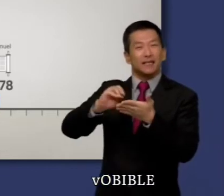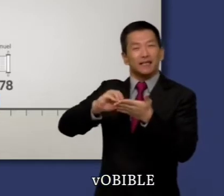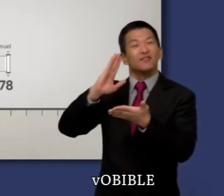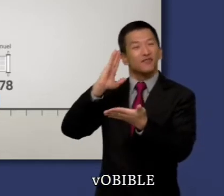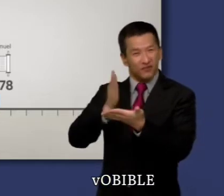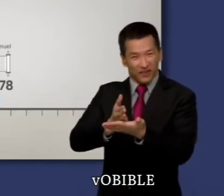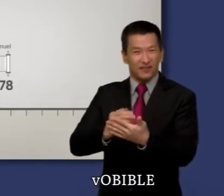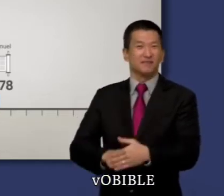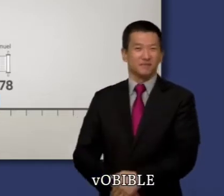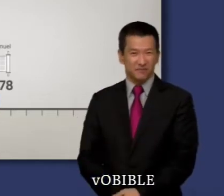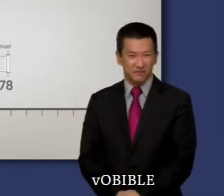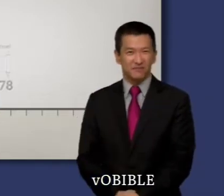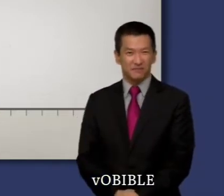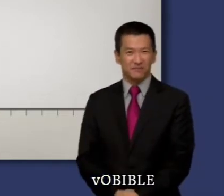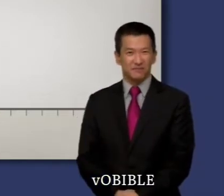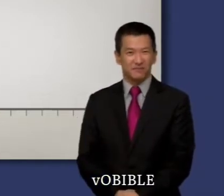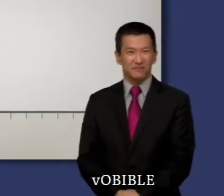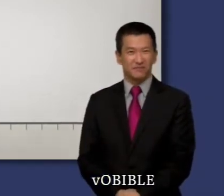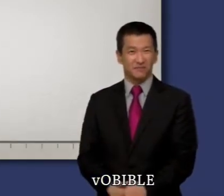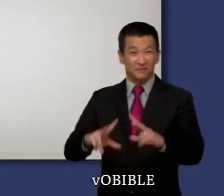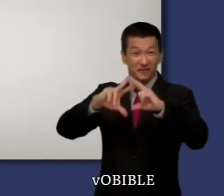date vers laquelle la rédaction du livre a été achevée.